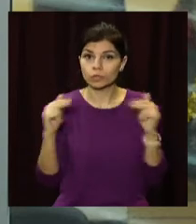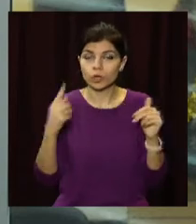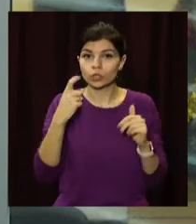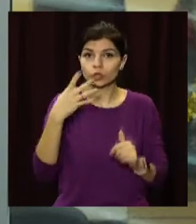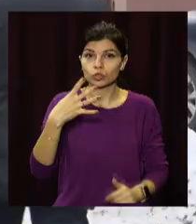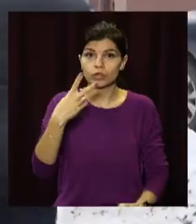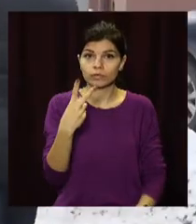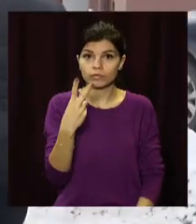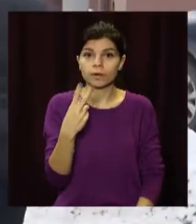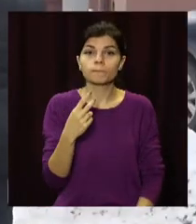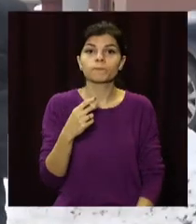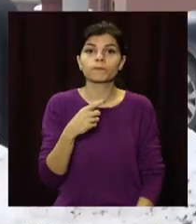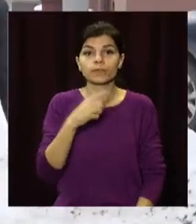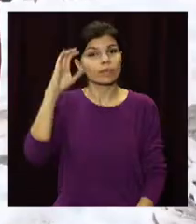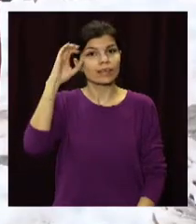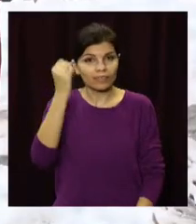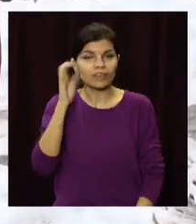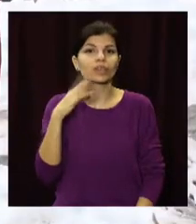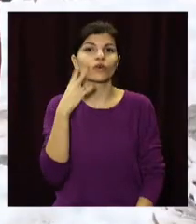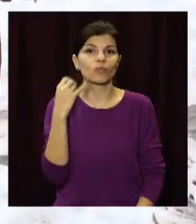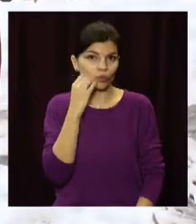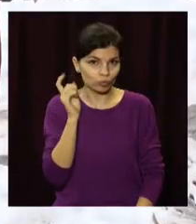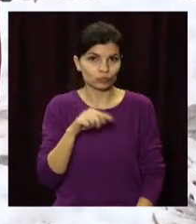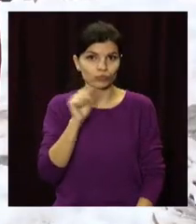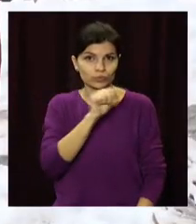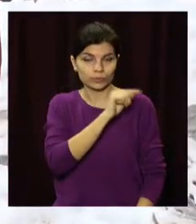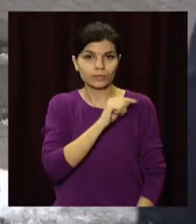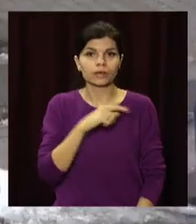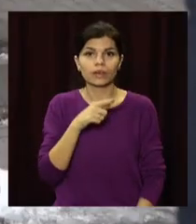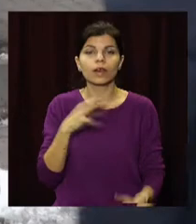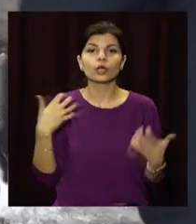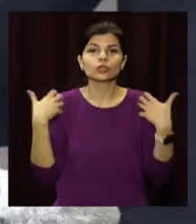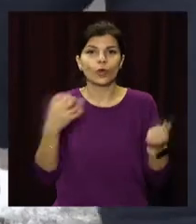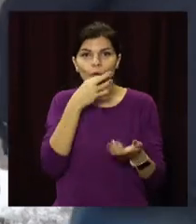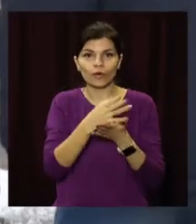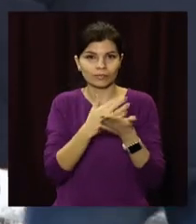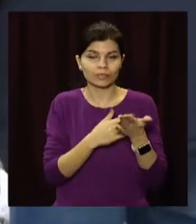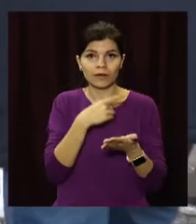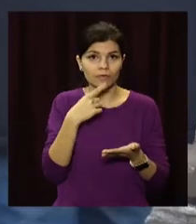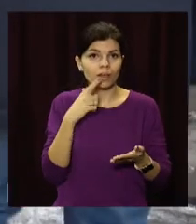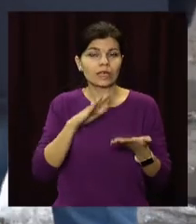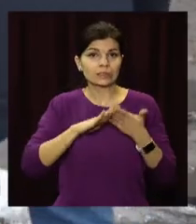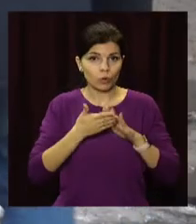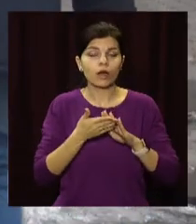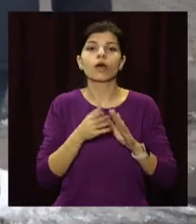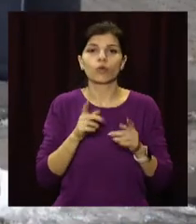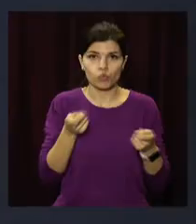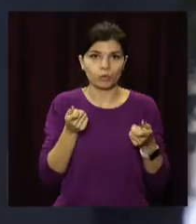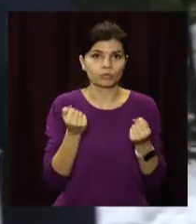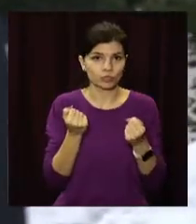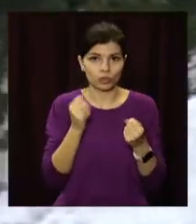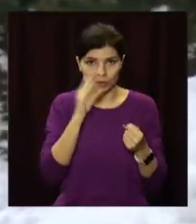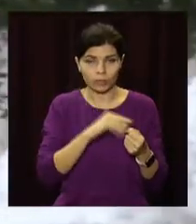– 142. За ним Кривий Ріг та Новомосковськ. В обласному департаменті охорони здоров'я кажуть, ситуація під контролем. У